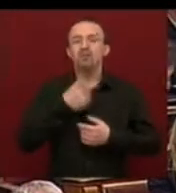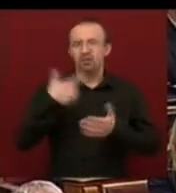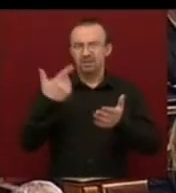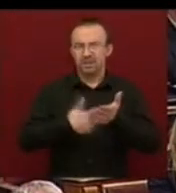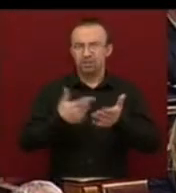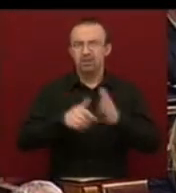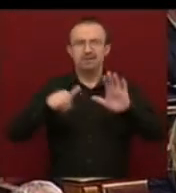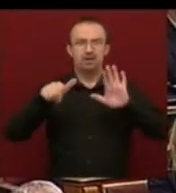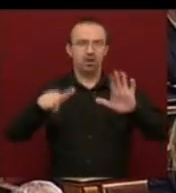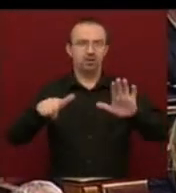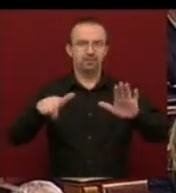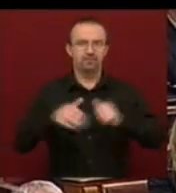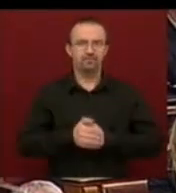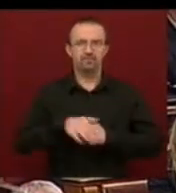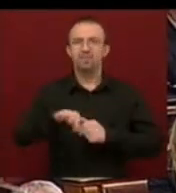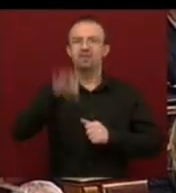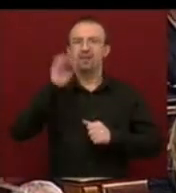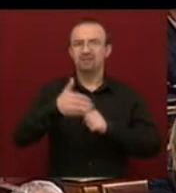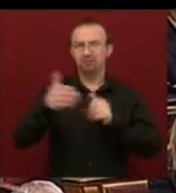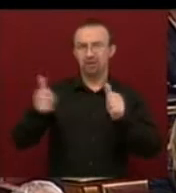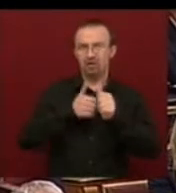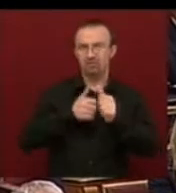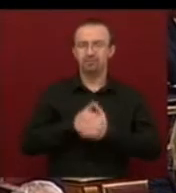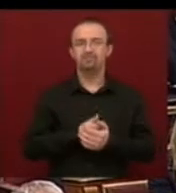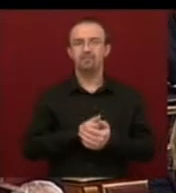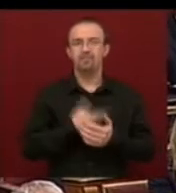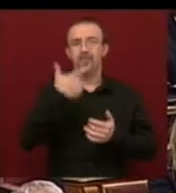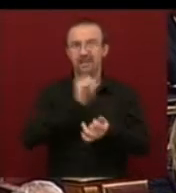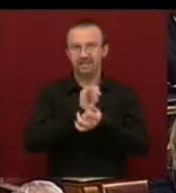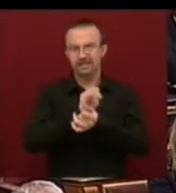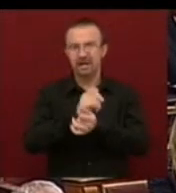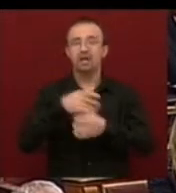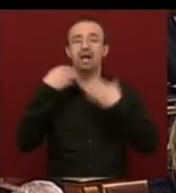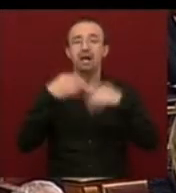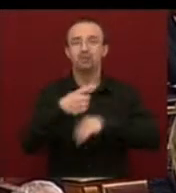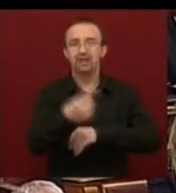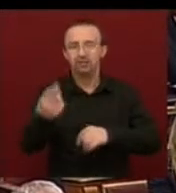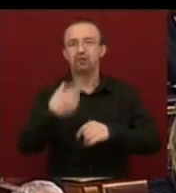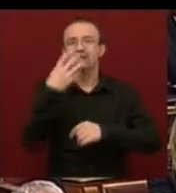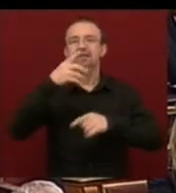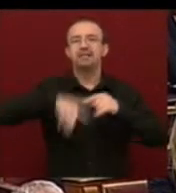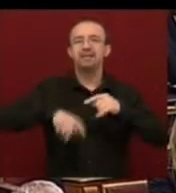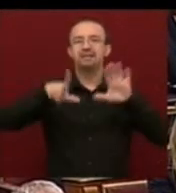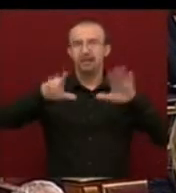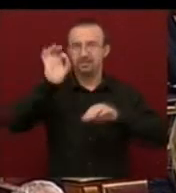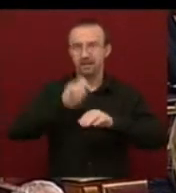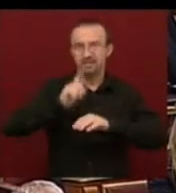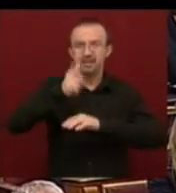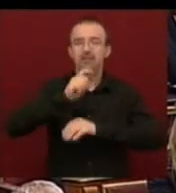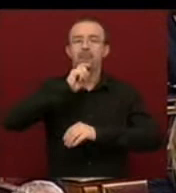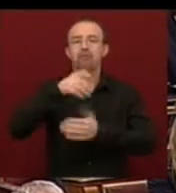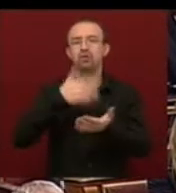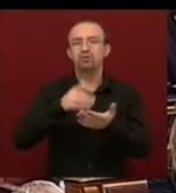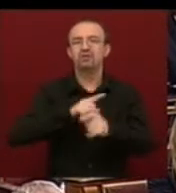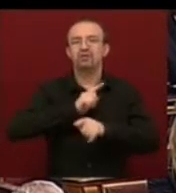választása előtt két héttel közölték, hogy 4,7% lesz a magyar